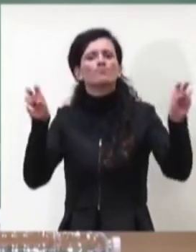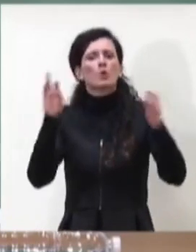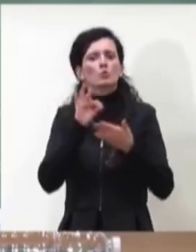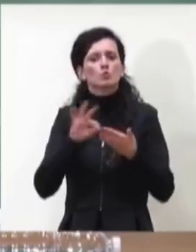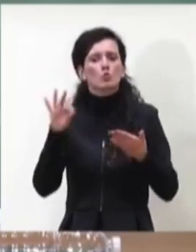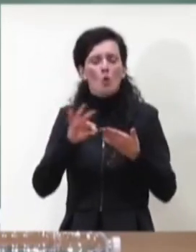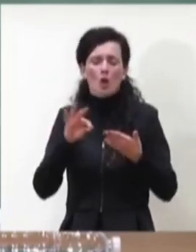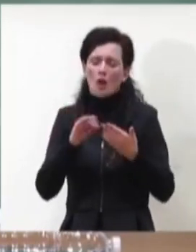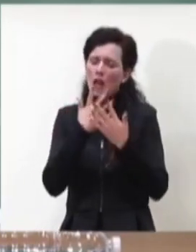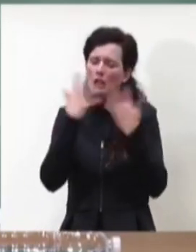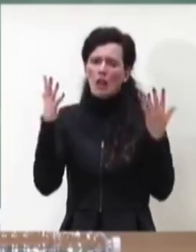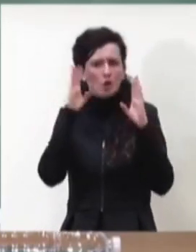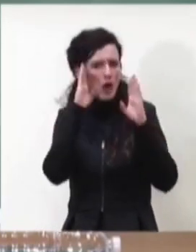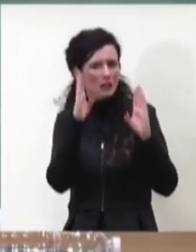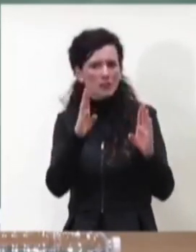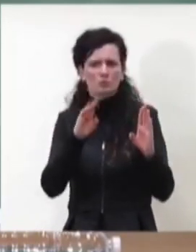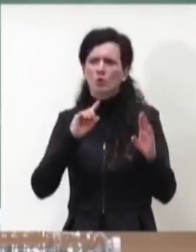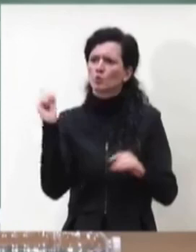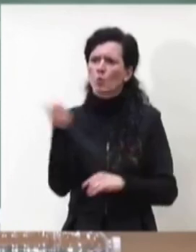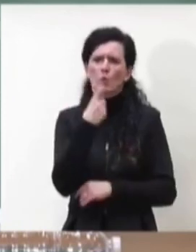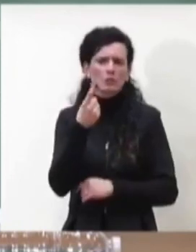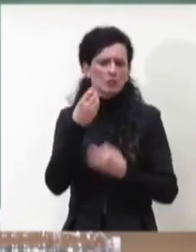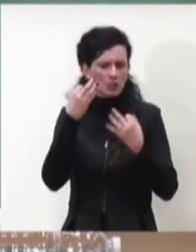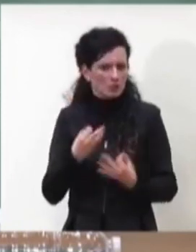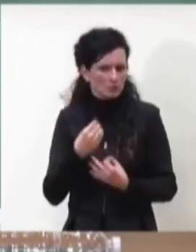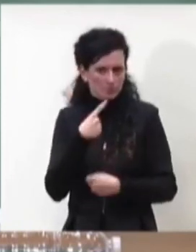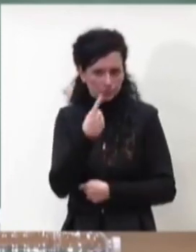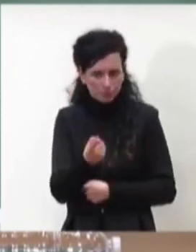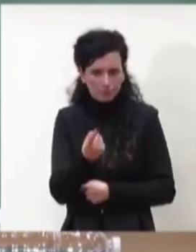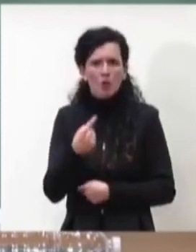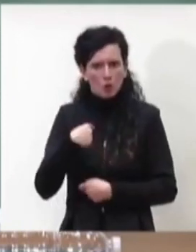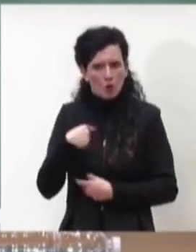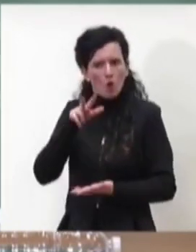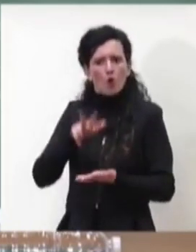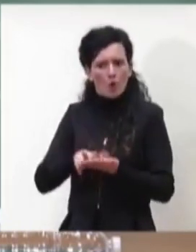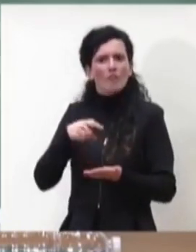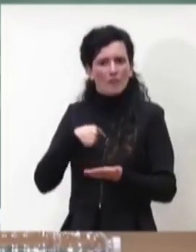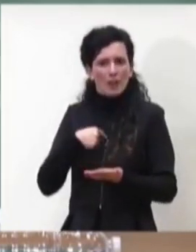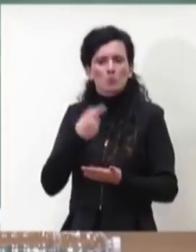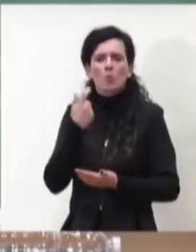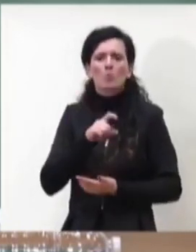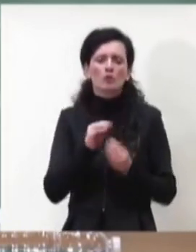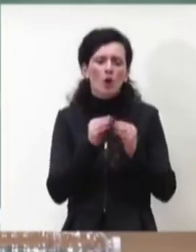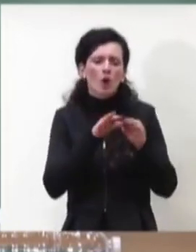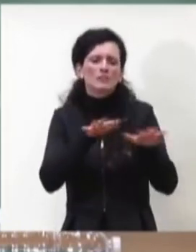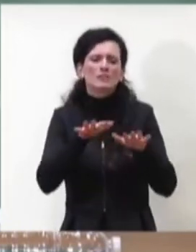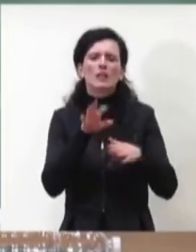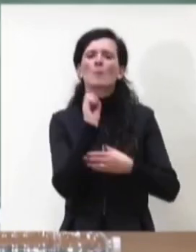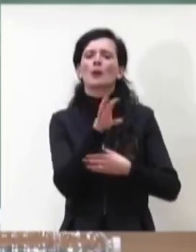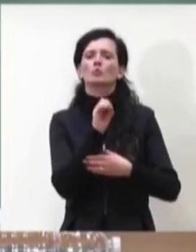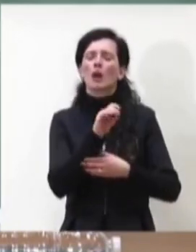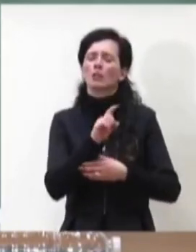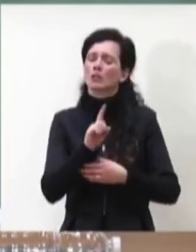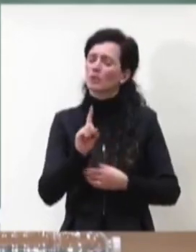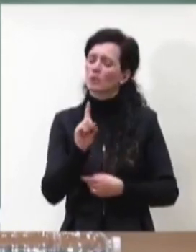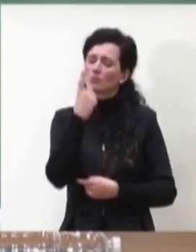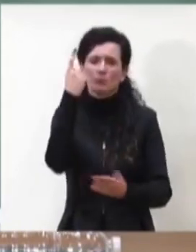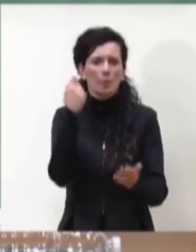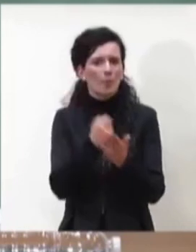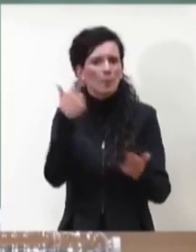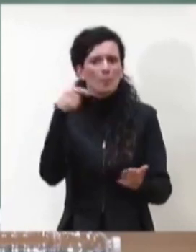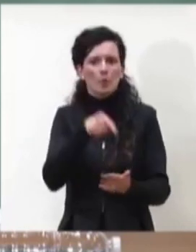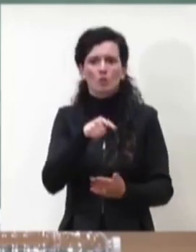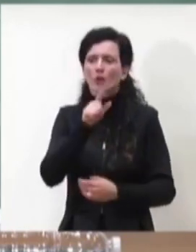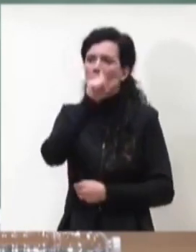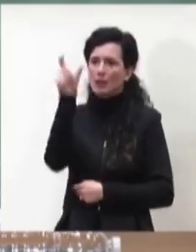l'abbiamo dichiarato e io lo confermo personalmente come il sistema educativo sia una priorità per il nostro paese lo sia per tutti i paesi